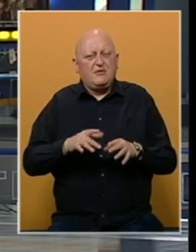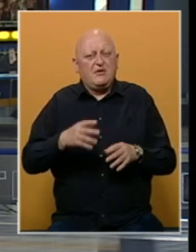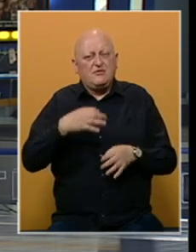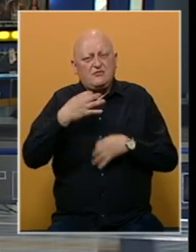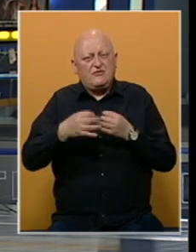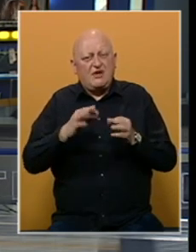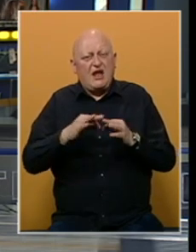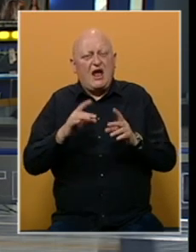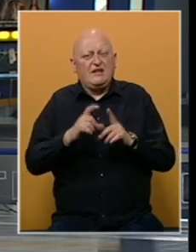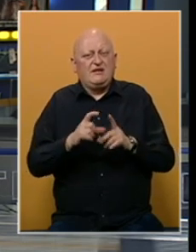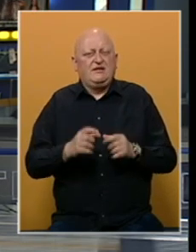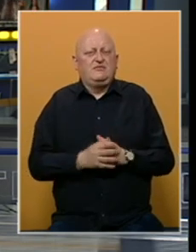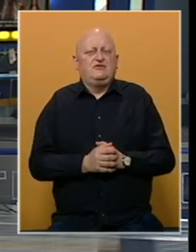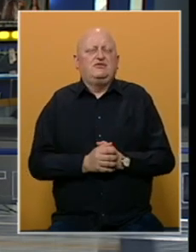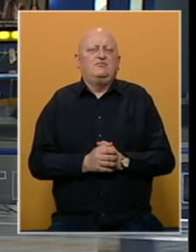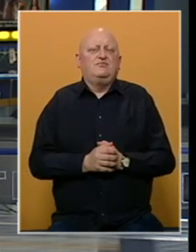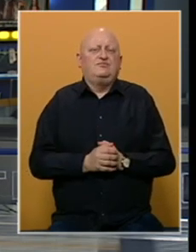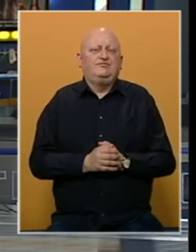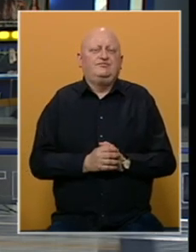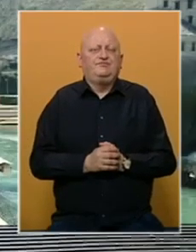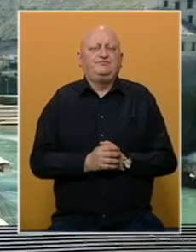pandemije, provjerio je Adnan Demić.